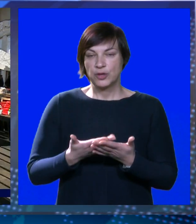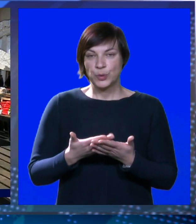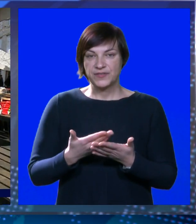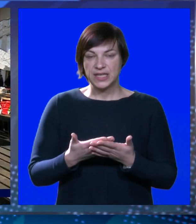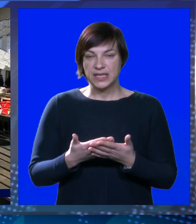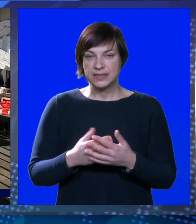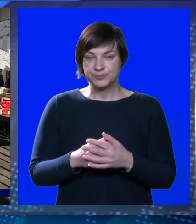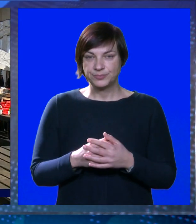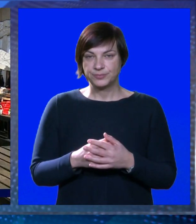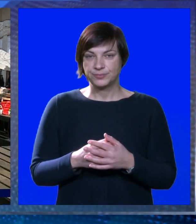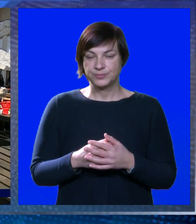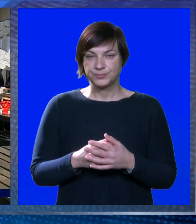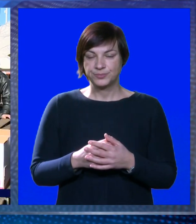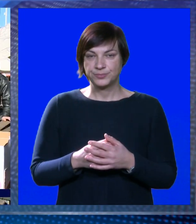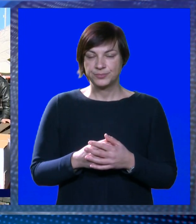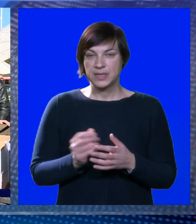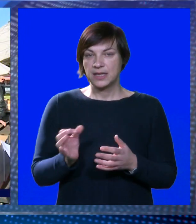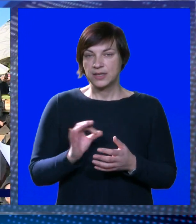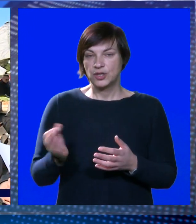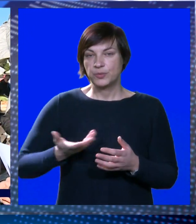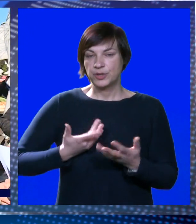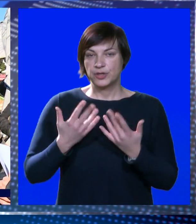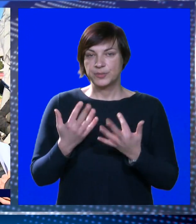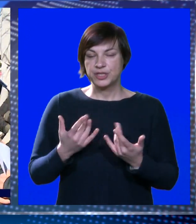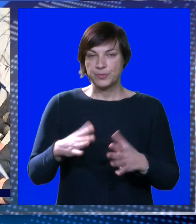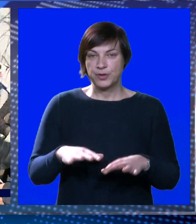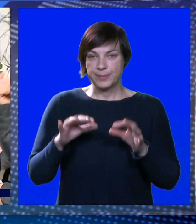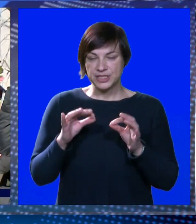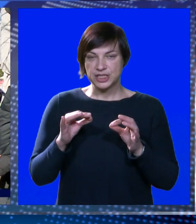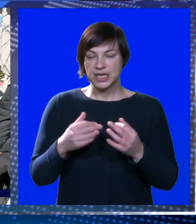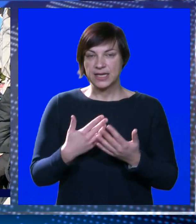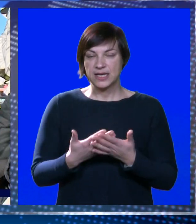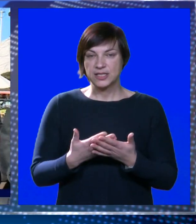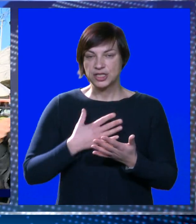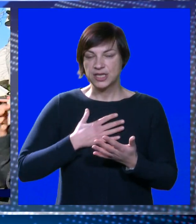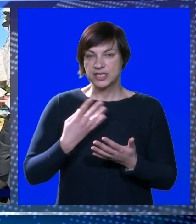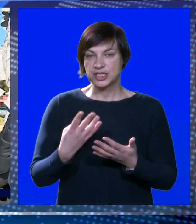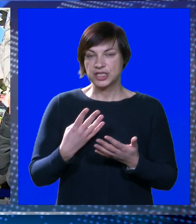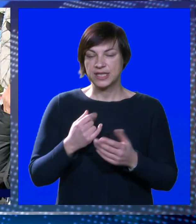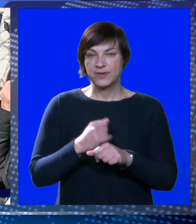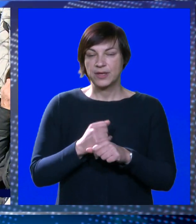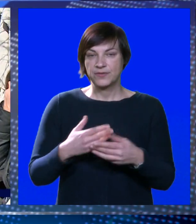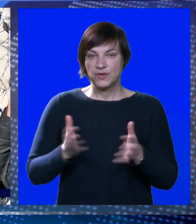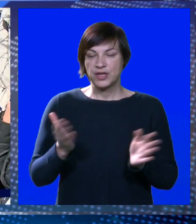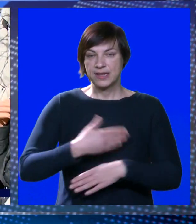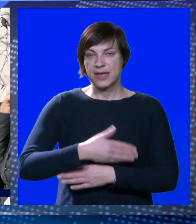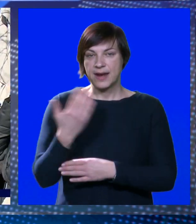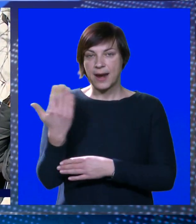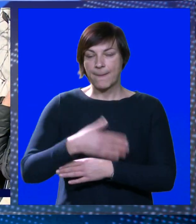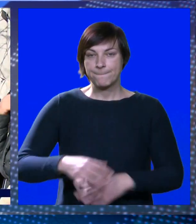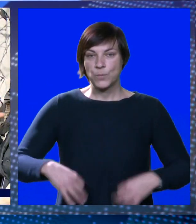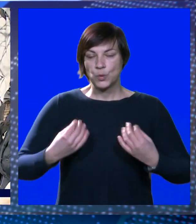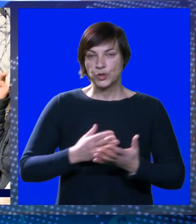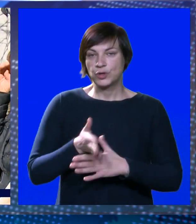potvrdili. Pa dobro, da bišnoš broj pa ćeš ga naći. Da imate četiri mjesta, naši djelatnici će vam otvoriti ramp ujutro,